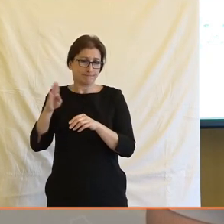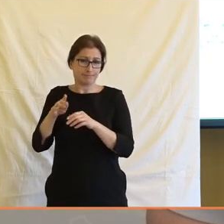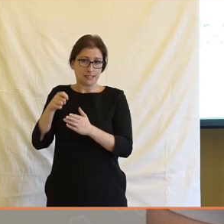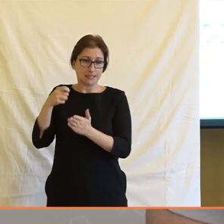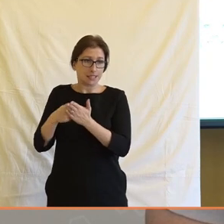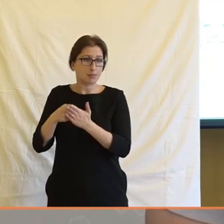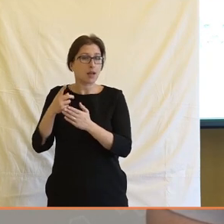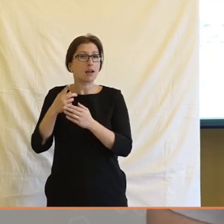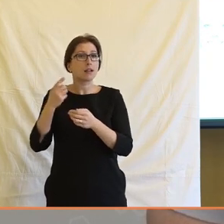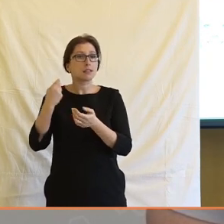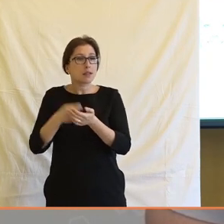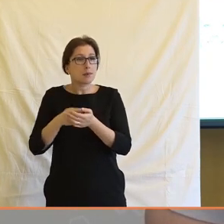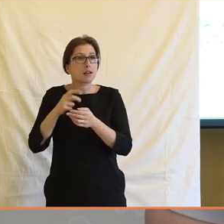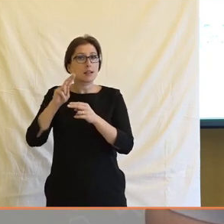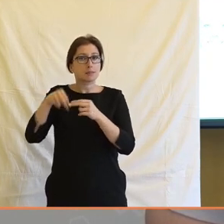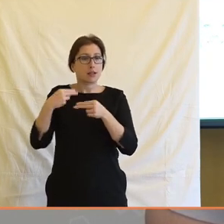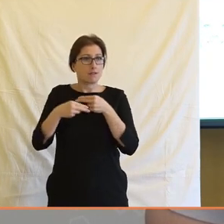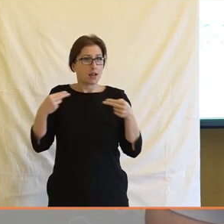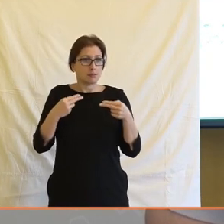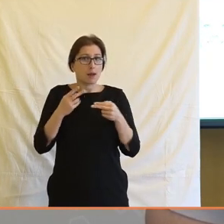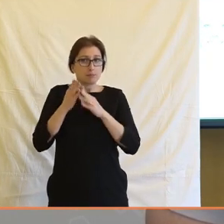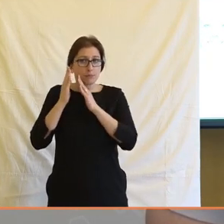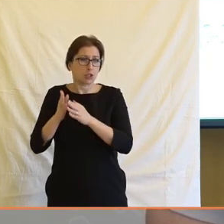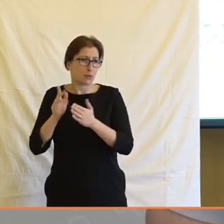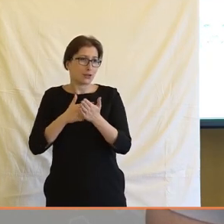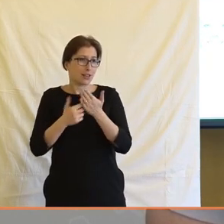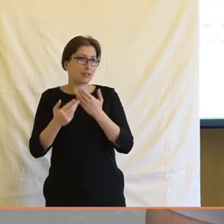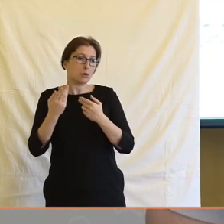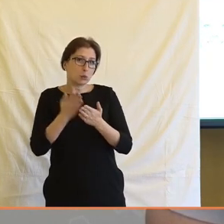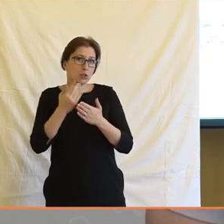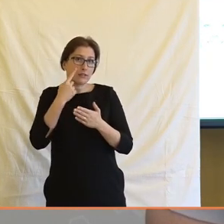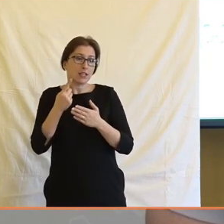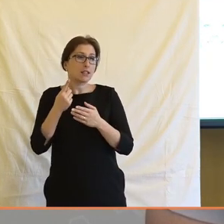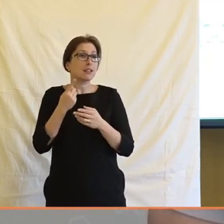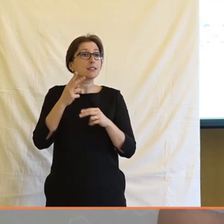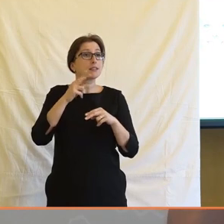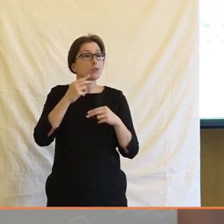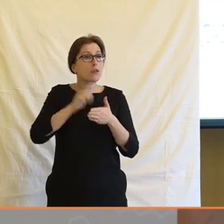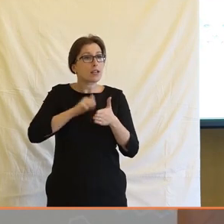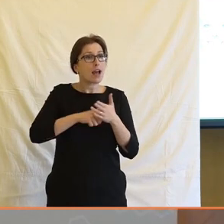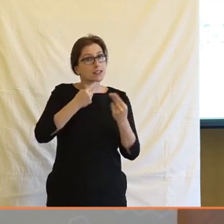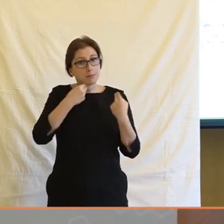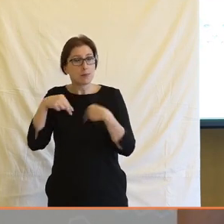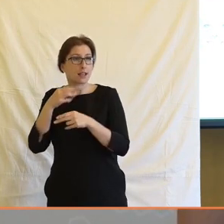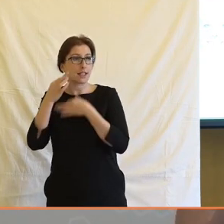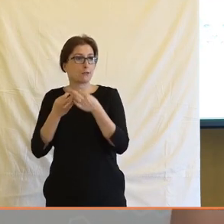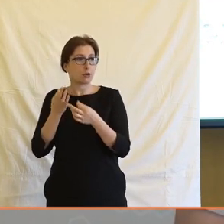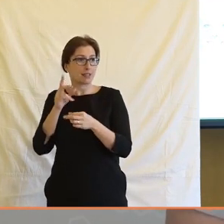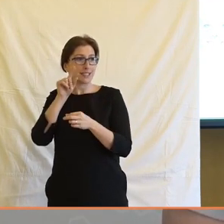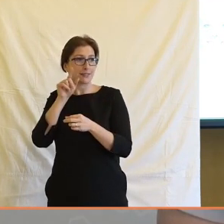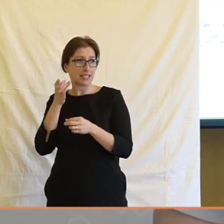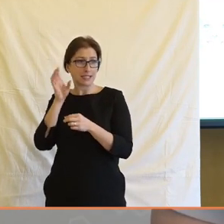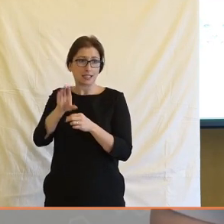si, že ta zpětná vazba určitě není přímá, ale novináři jako typicky působí